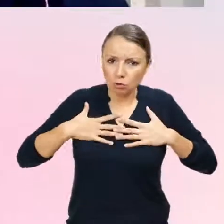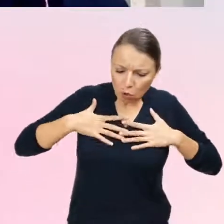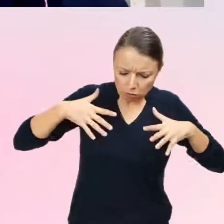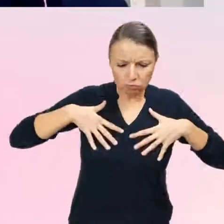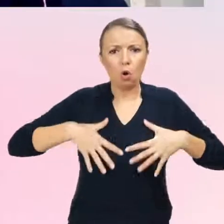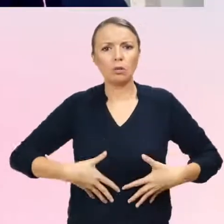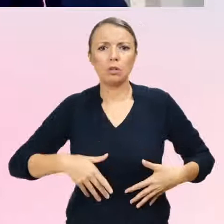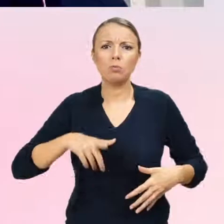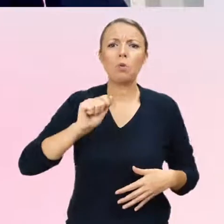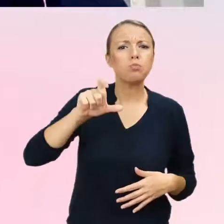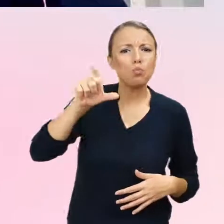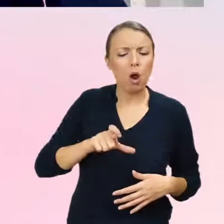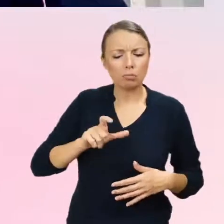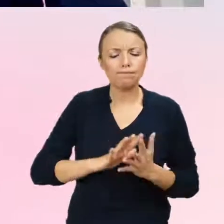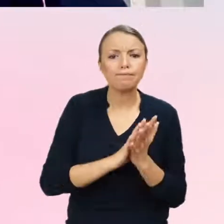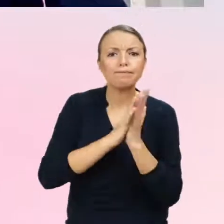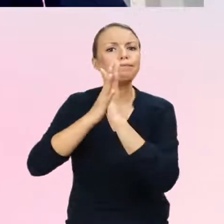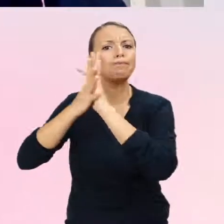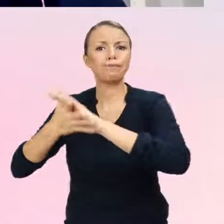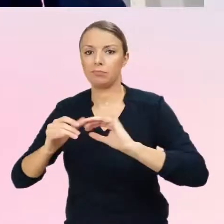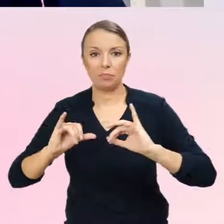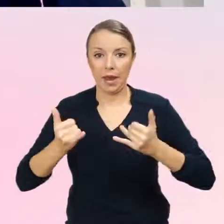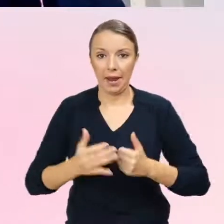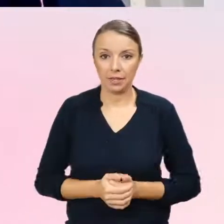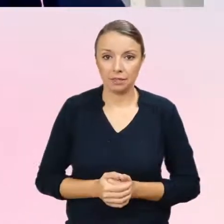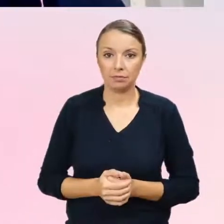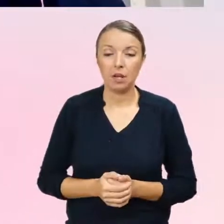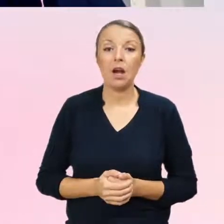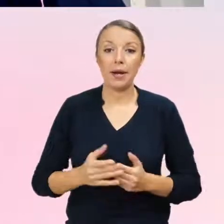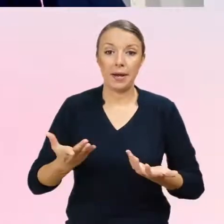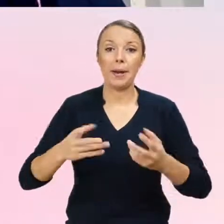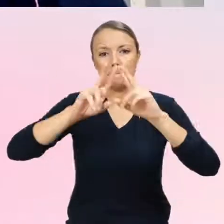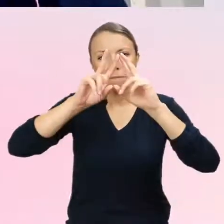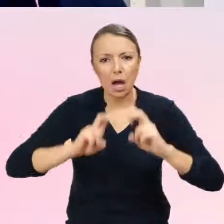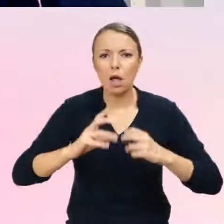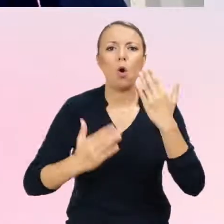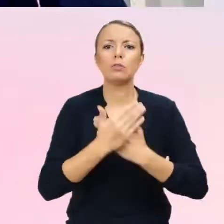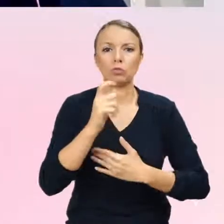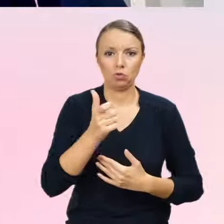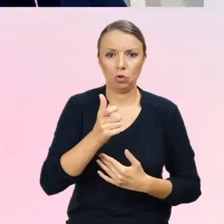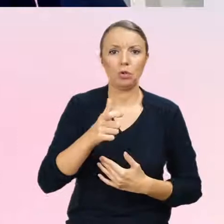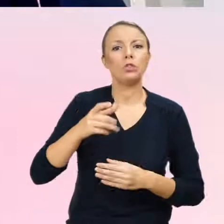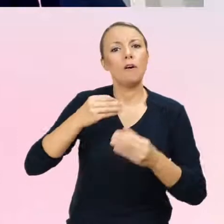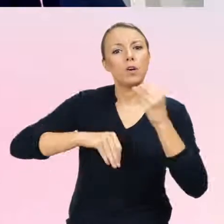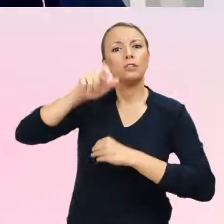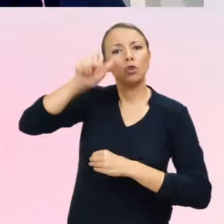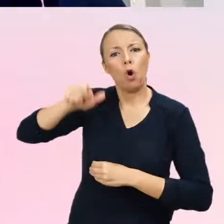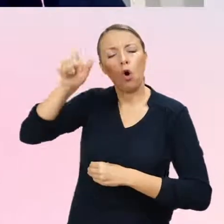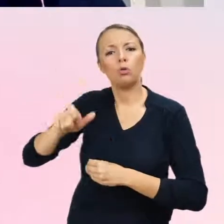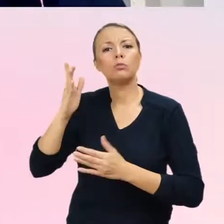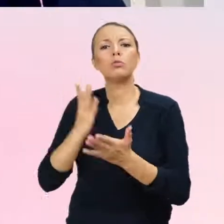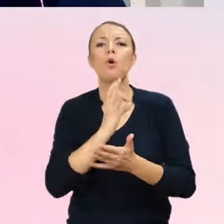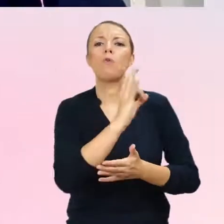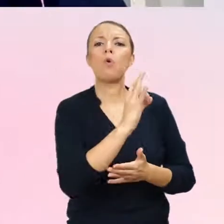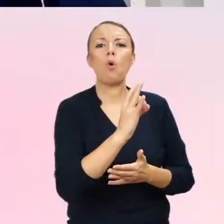większość badań wskazuje na to, że u większości ludzi rozwój tożsamości płciowej ulega zakończeniu do szóstego roku